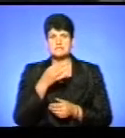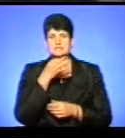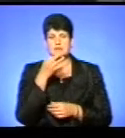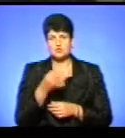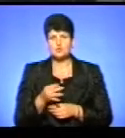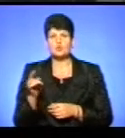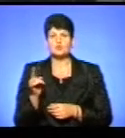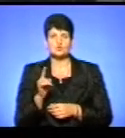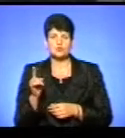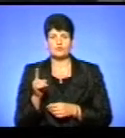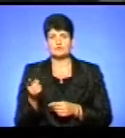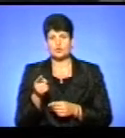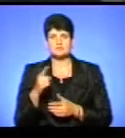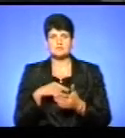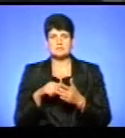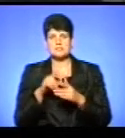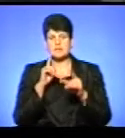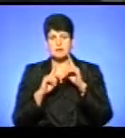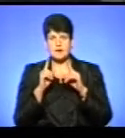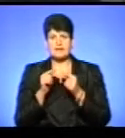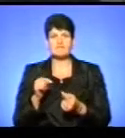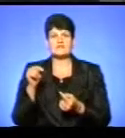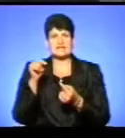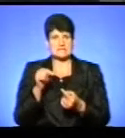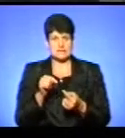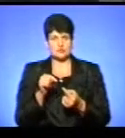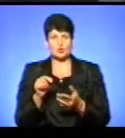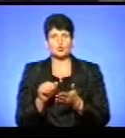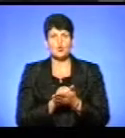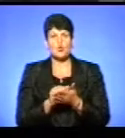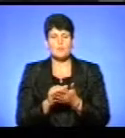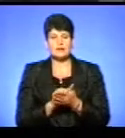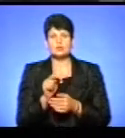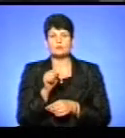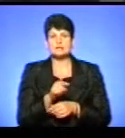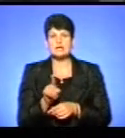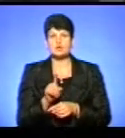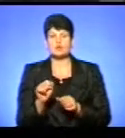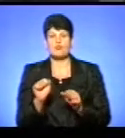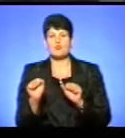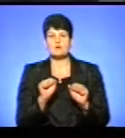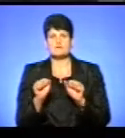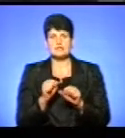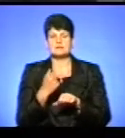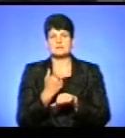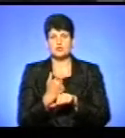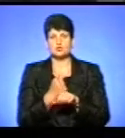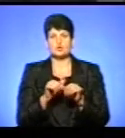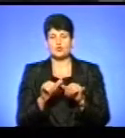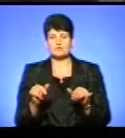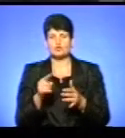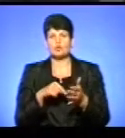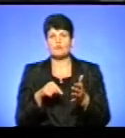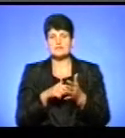в Тернопільській міській раді визначено документом те, що управління стратегічного розвитку міста є уповноважним